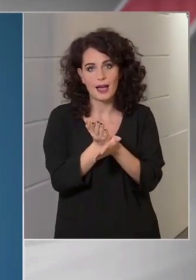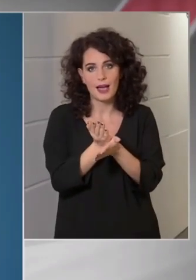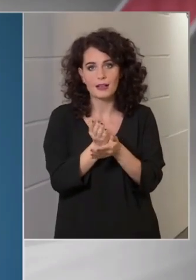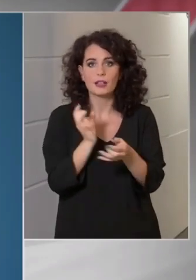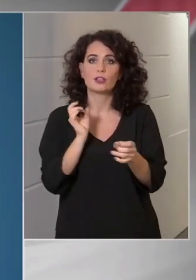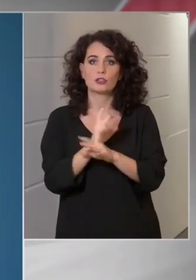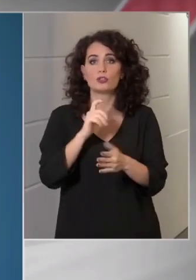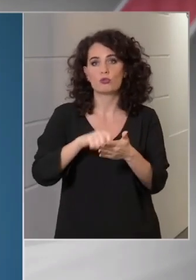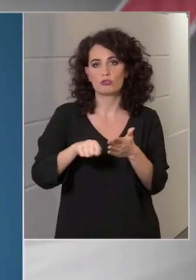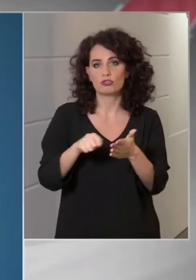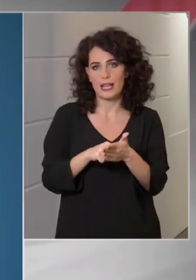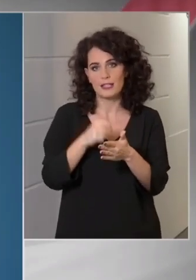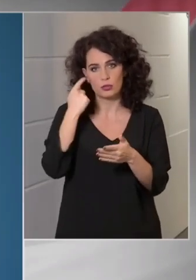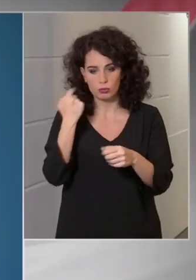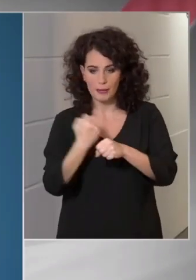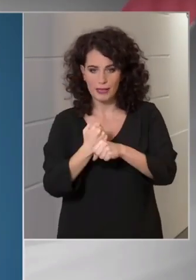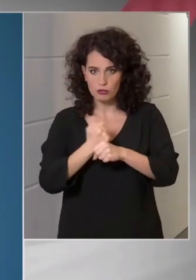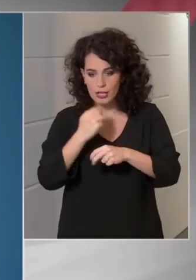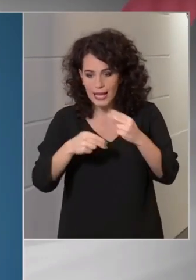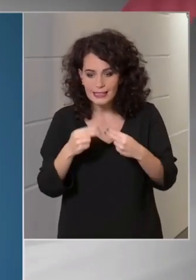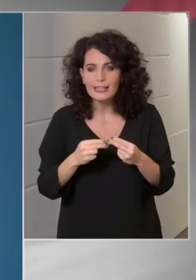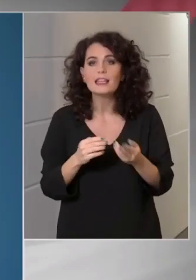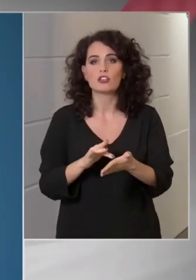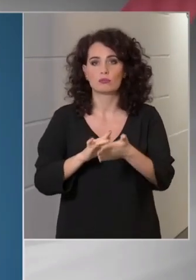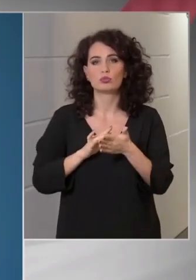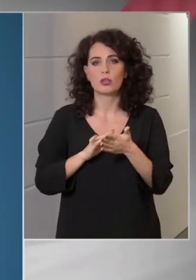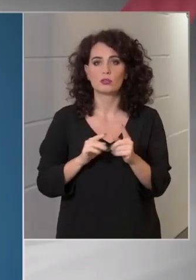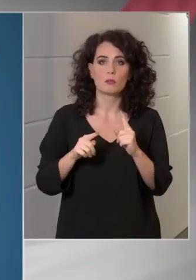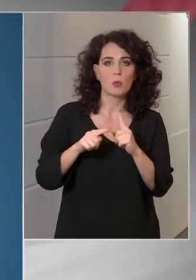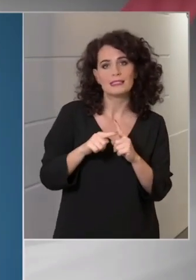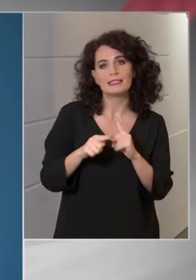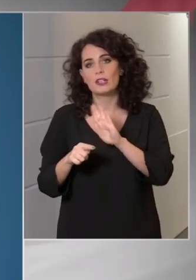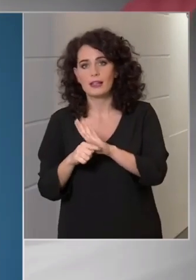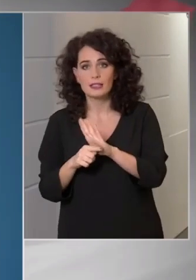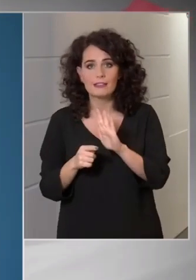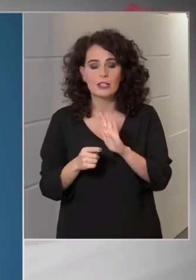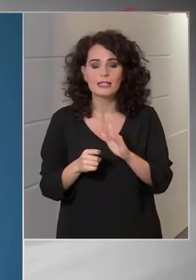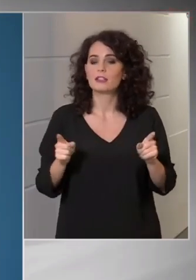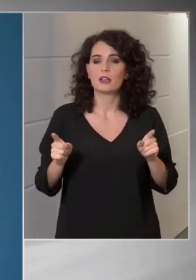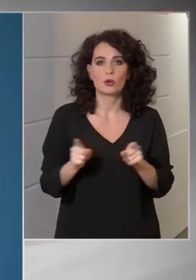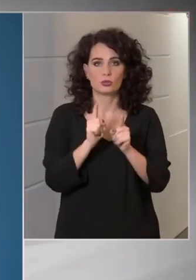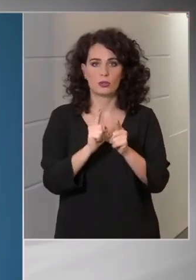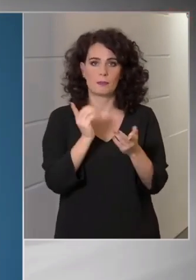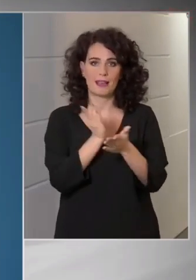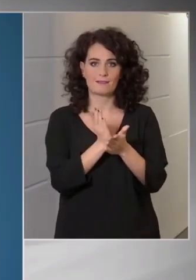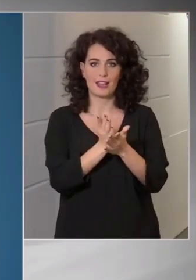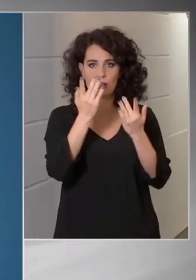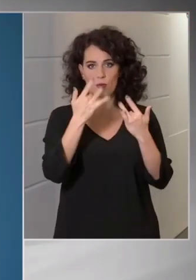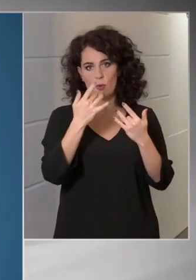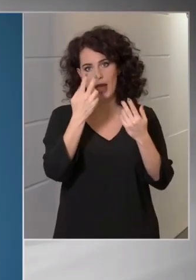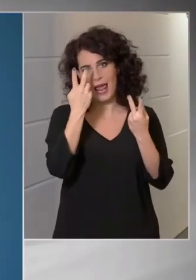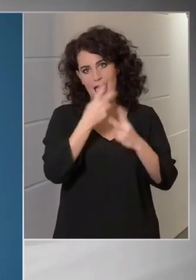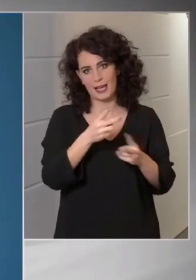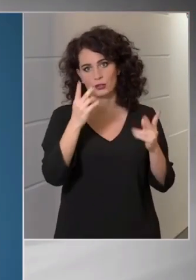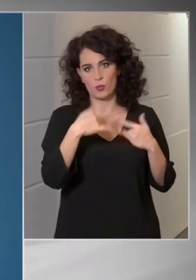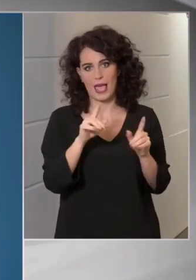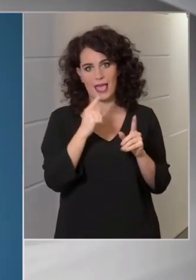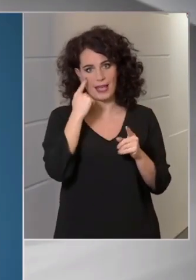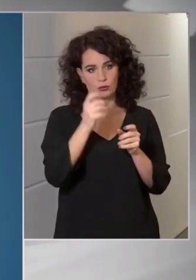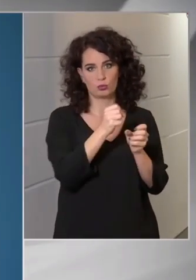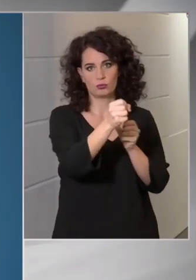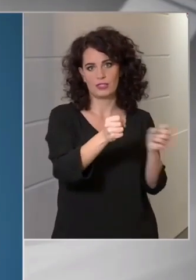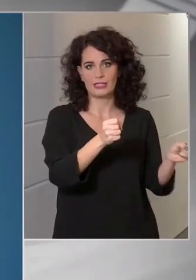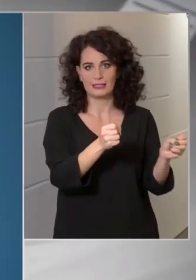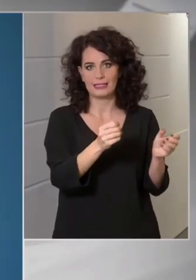gyors teszttel kimutatható a pozitivitás, tehát rögtön a megfelelő ellátó helyre kerülhet a beteg,